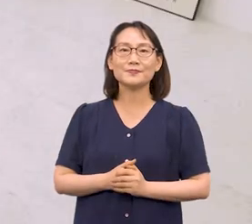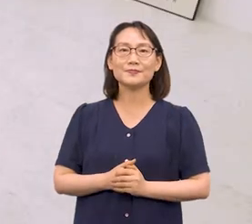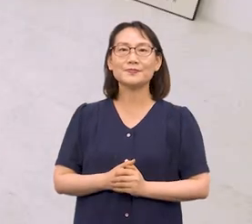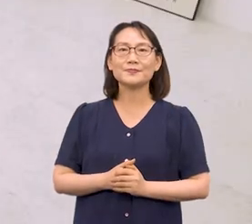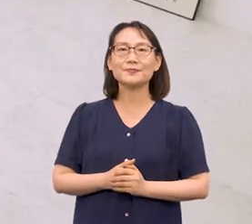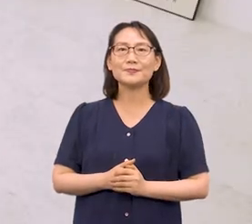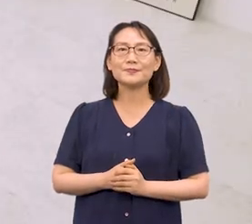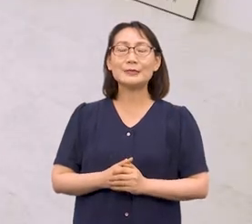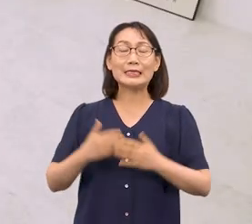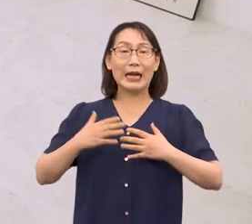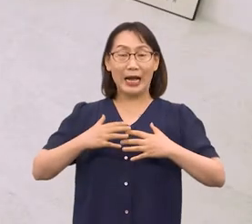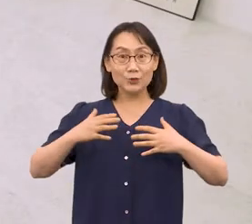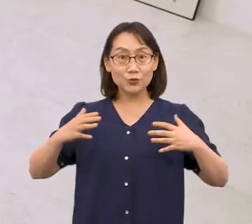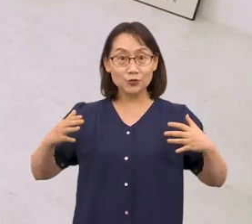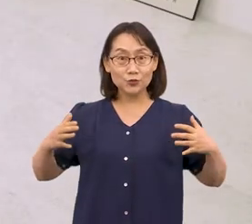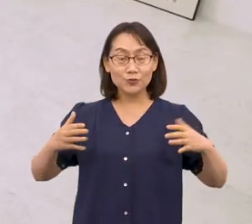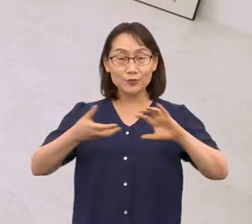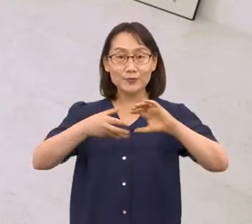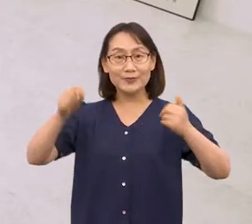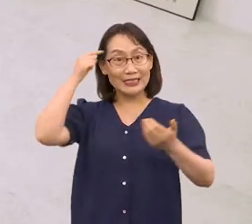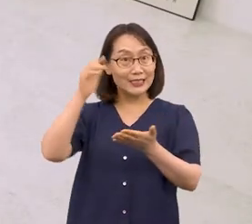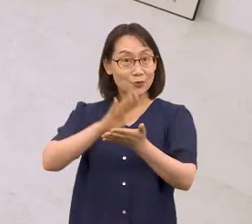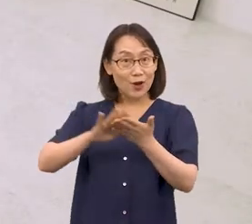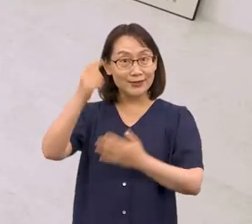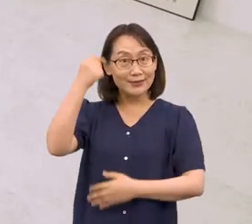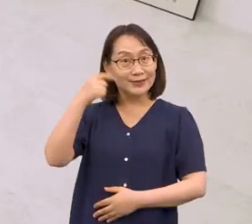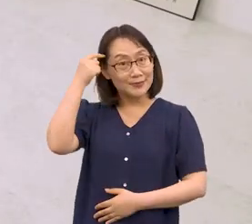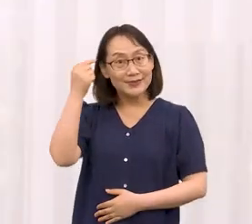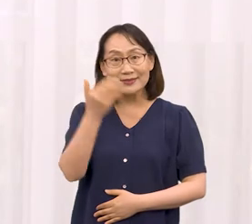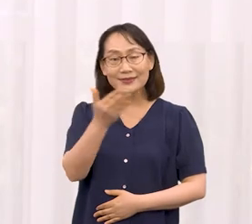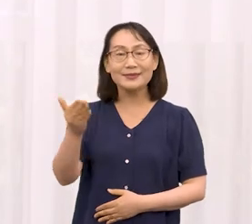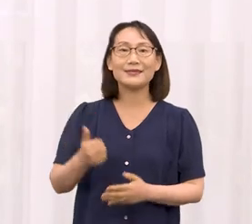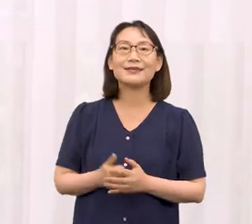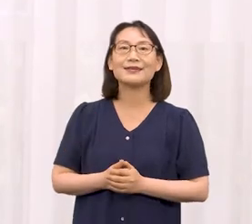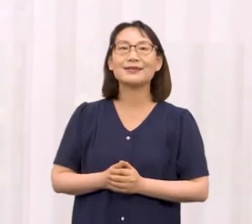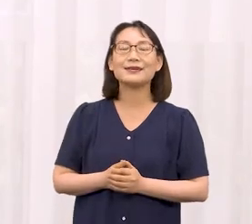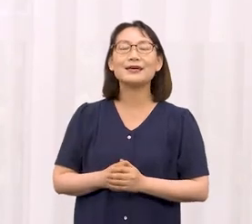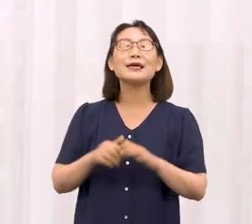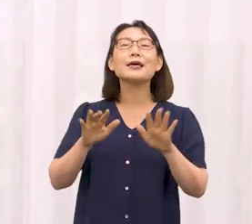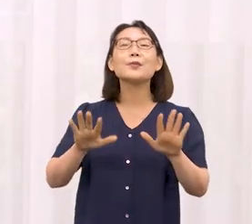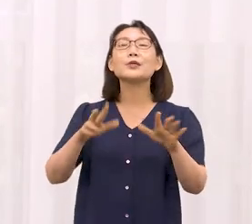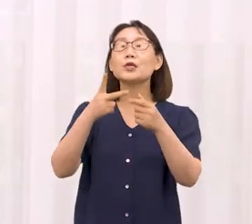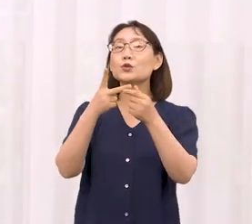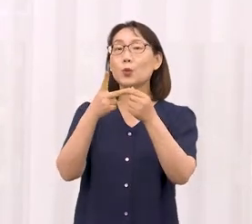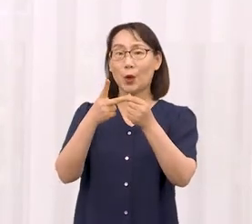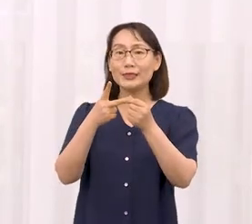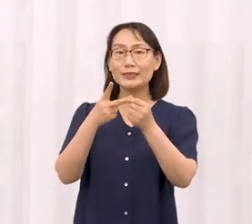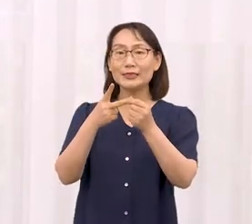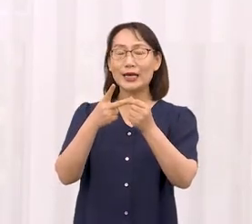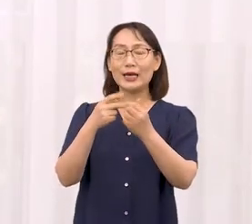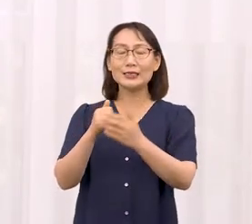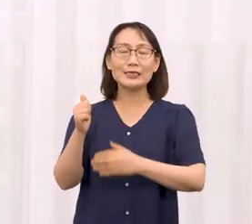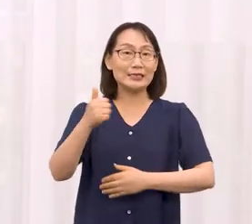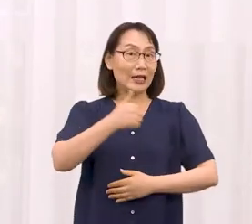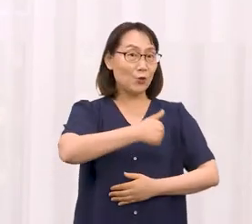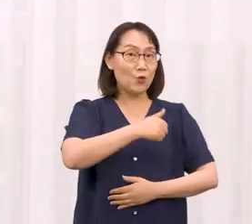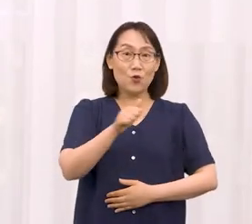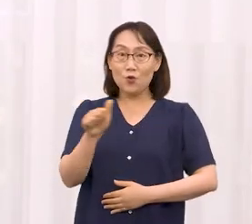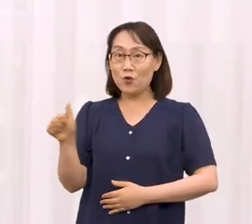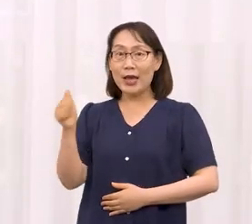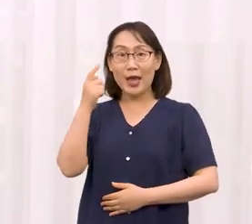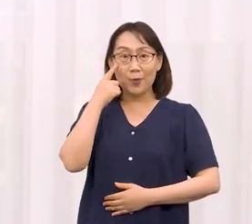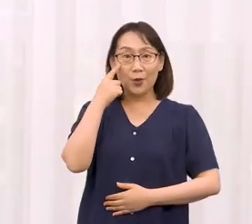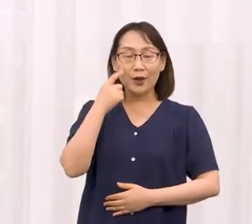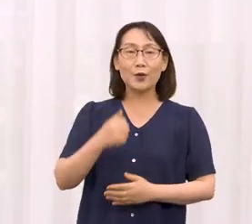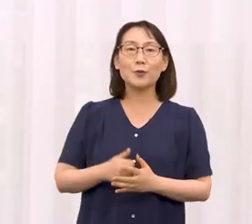가슴 근육이 시원해지는 느낌 드시나요? 이제 두 번째로 상체를 옆으로 돌리는 동작을